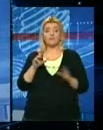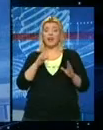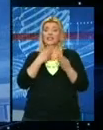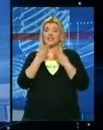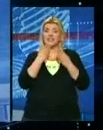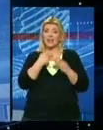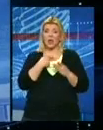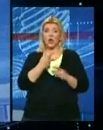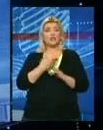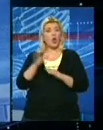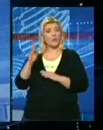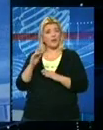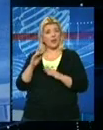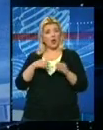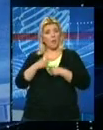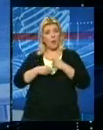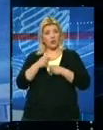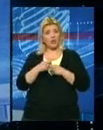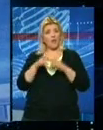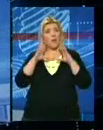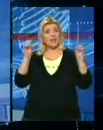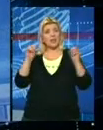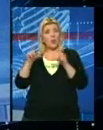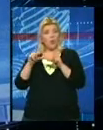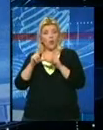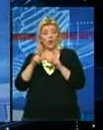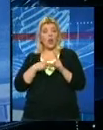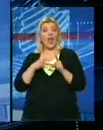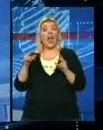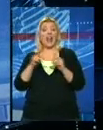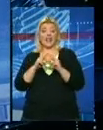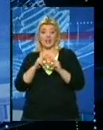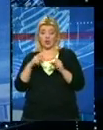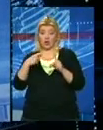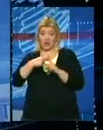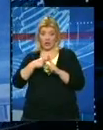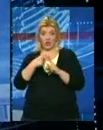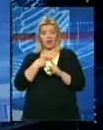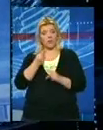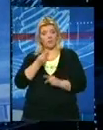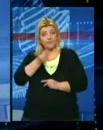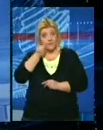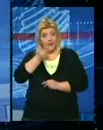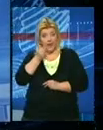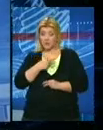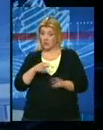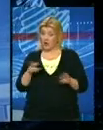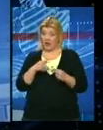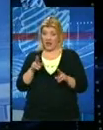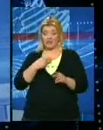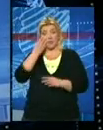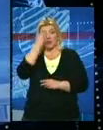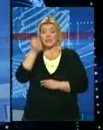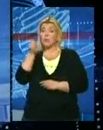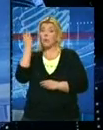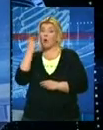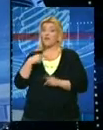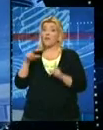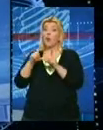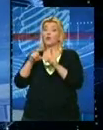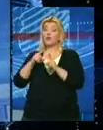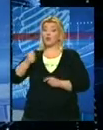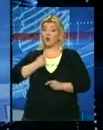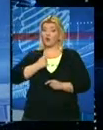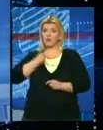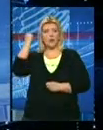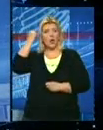sastanku sa opravnikom poslova ambasade Ukrajine Aleksandrom Kiričenkom naglasio je da ne smemo zaboraviti da ukrajinski